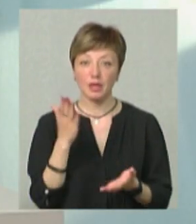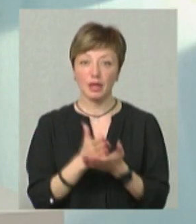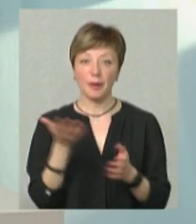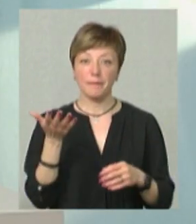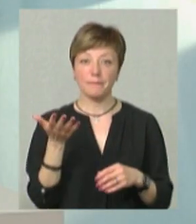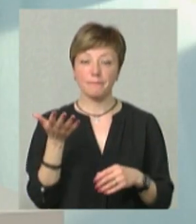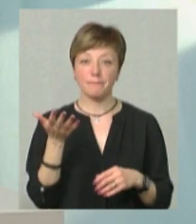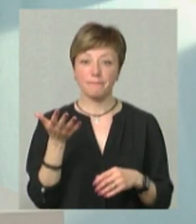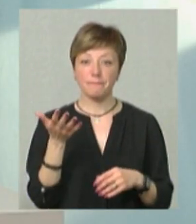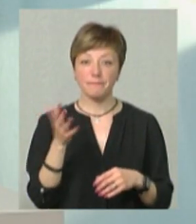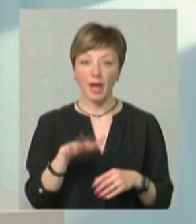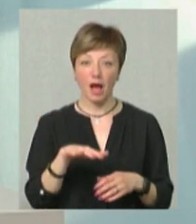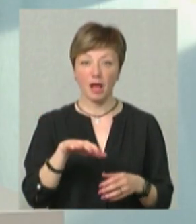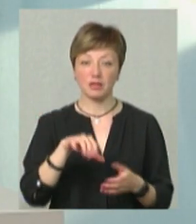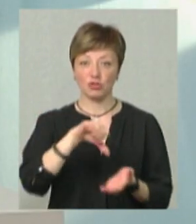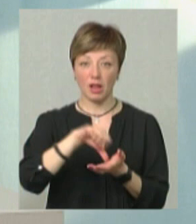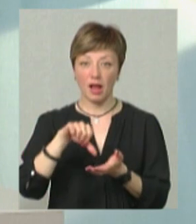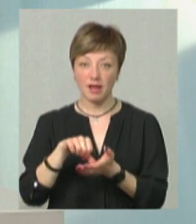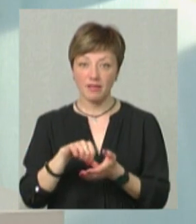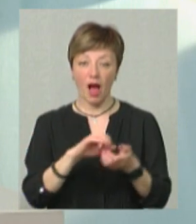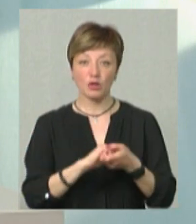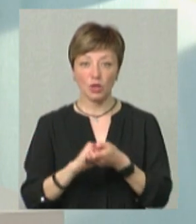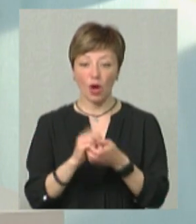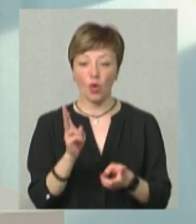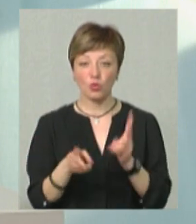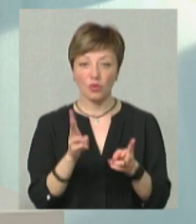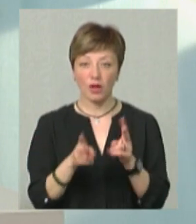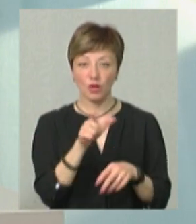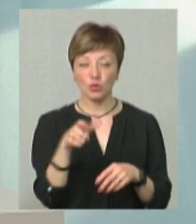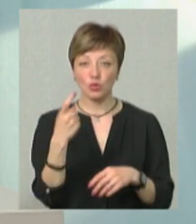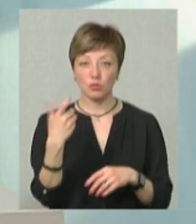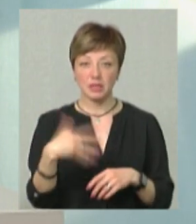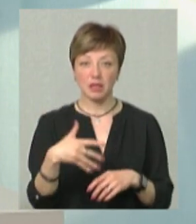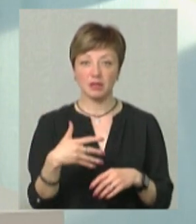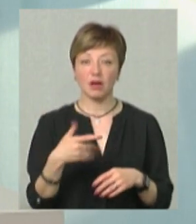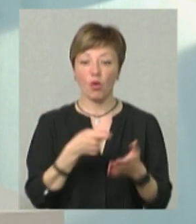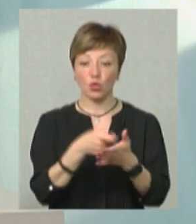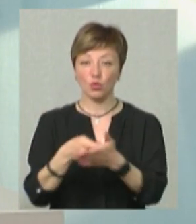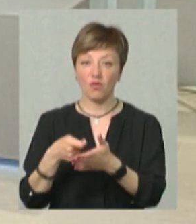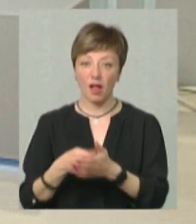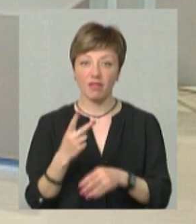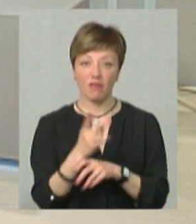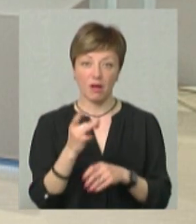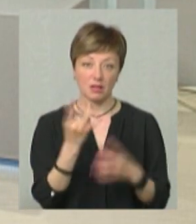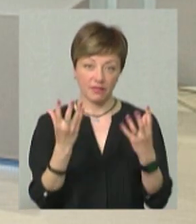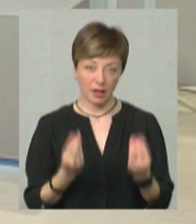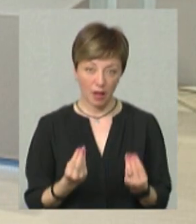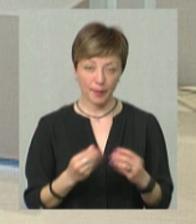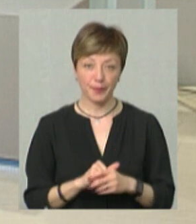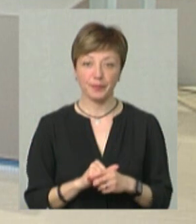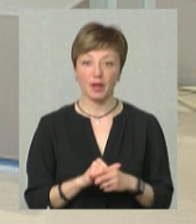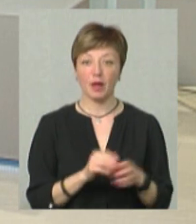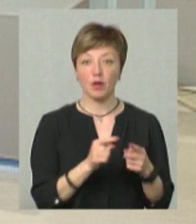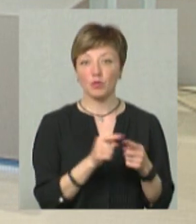членів асоціацій чи щось, які готували. Людям близько 150 людей в день кормили два рази в день. І